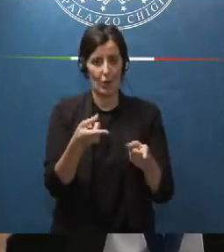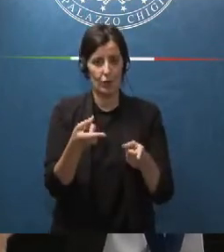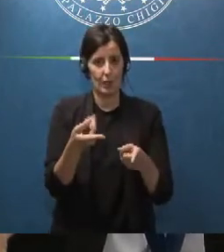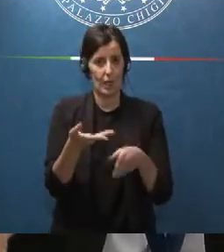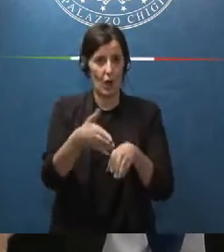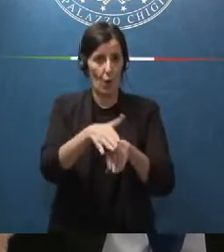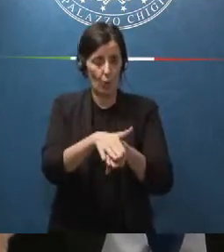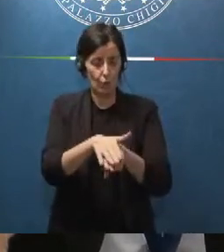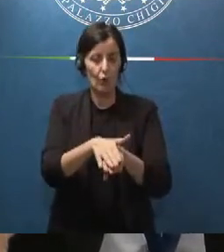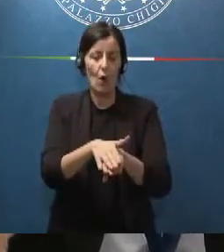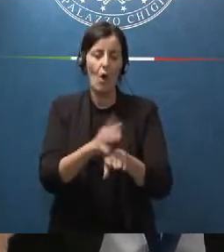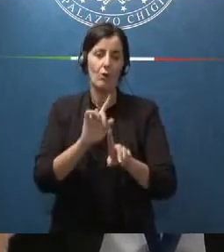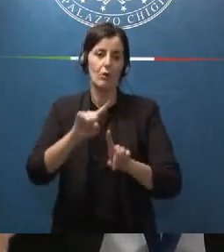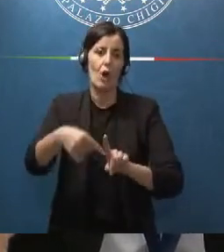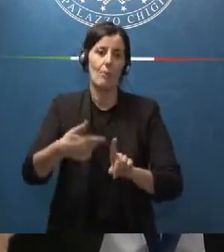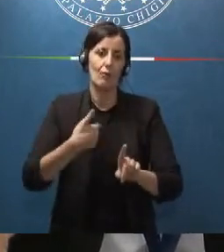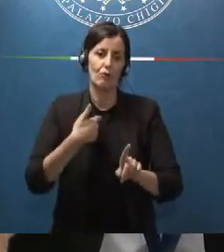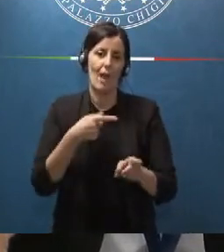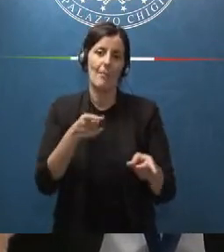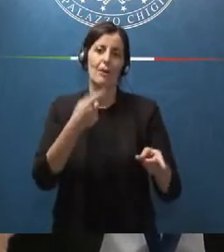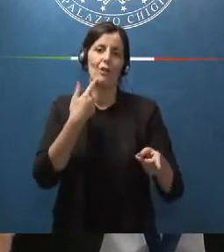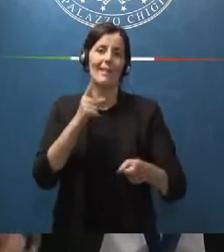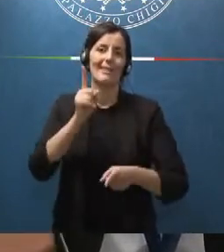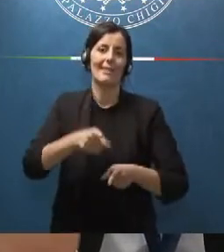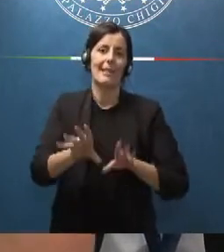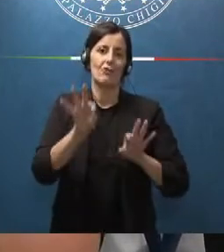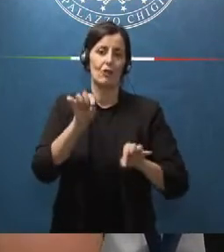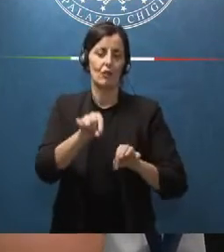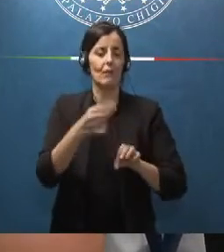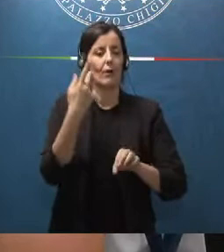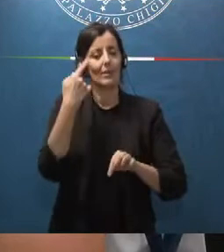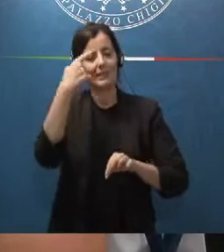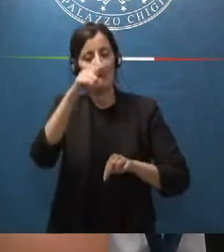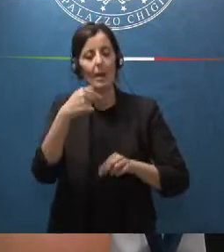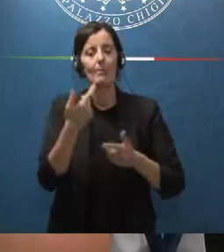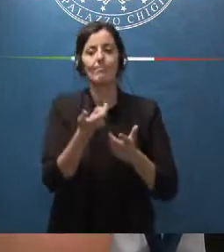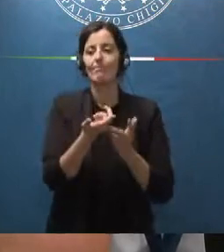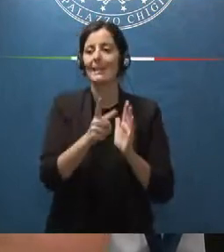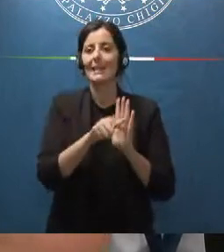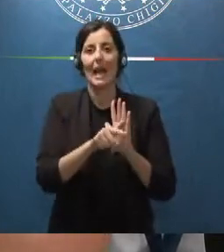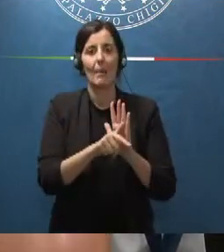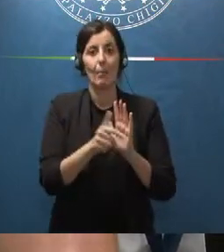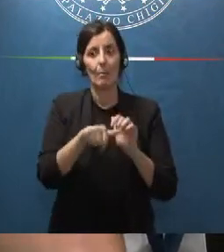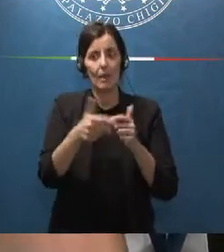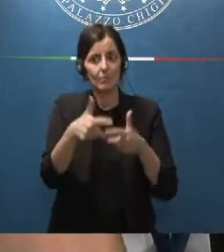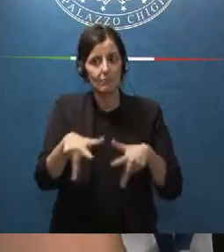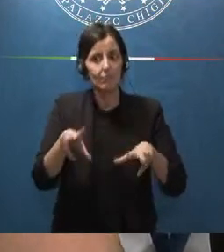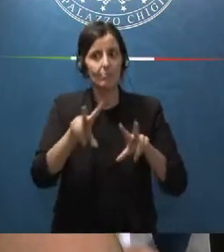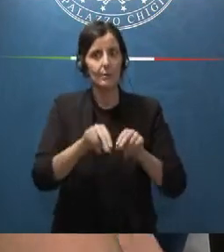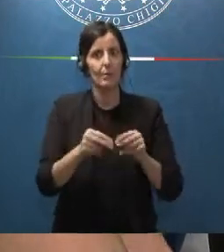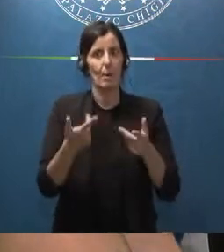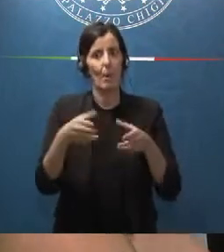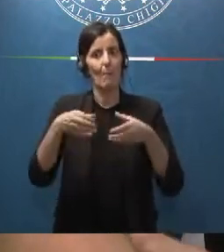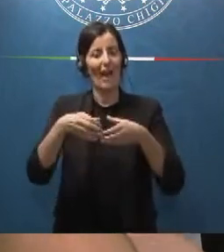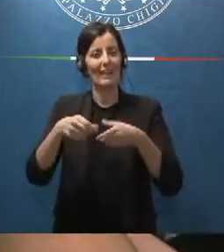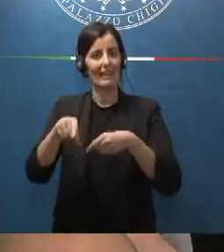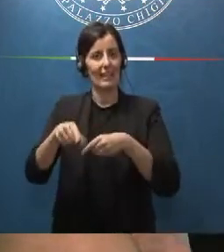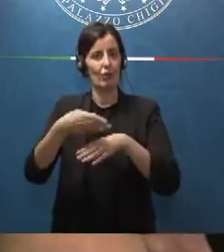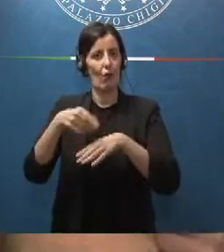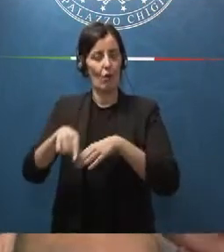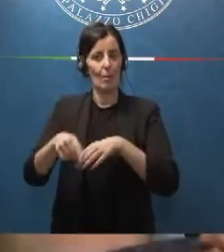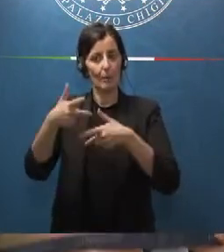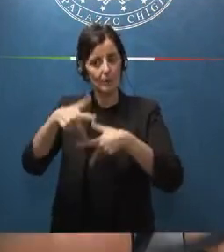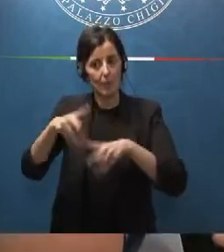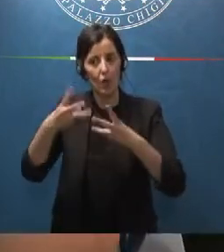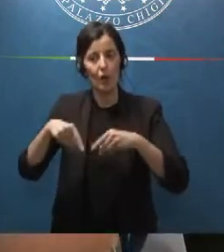giorni delle decisioni voglio sapere quanto è importante la tempistica per la riorganizzazione del vertice del partito anche nell'ottica